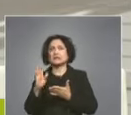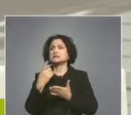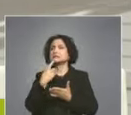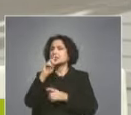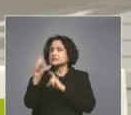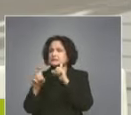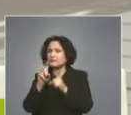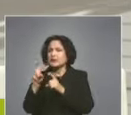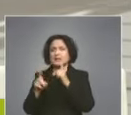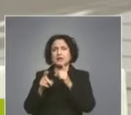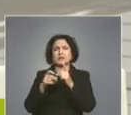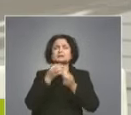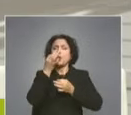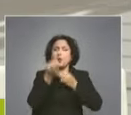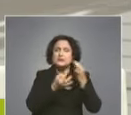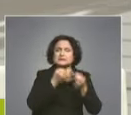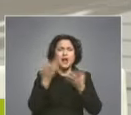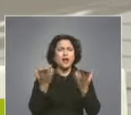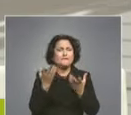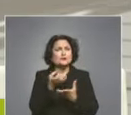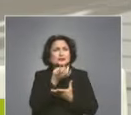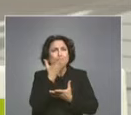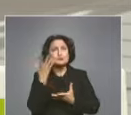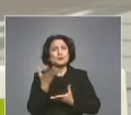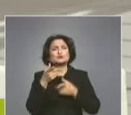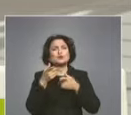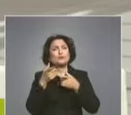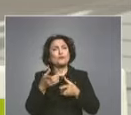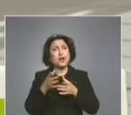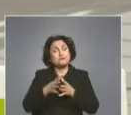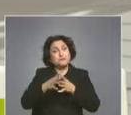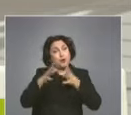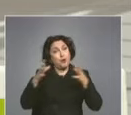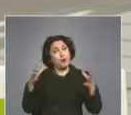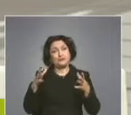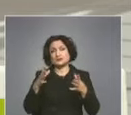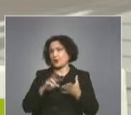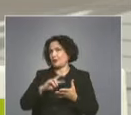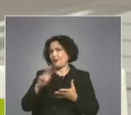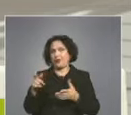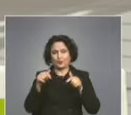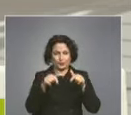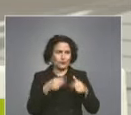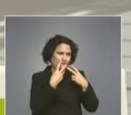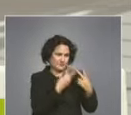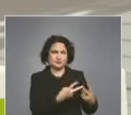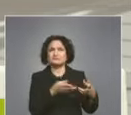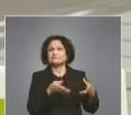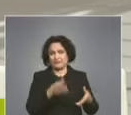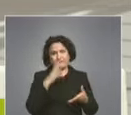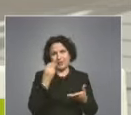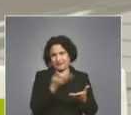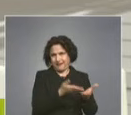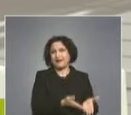да му се обясни какво ще случи с него е относително по-голямо, отколкото съм видял тук. Също